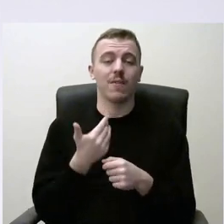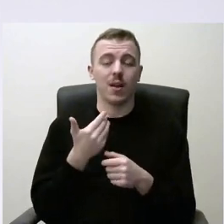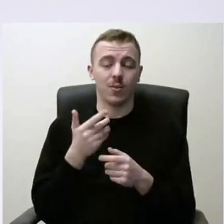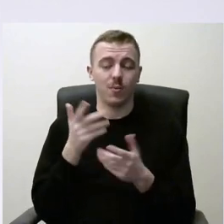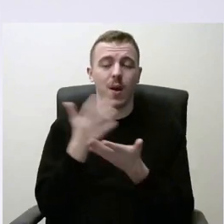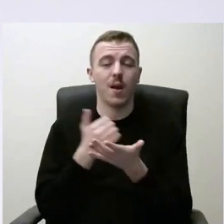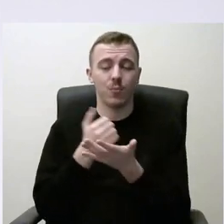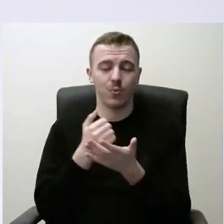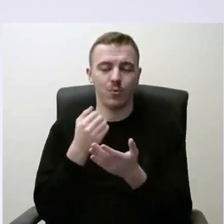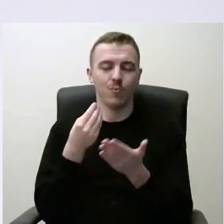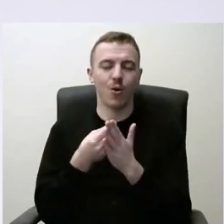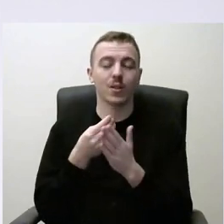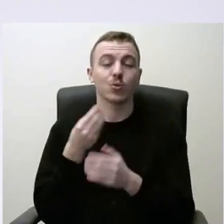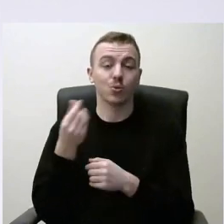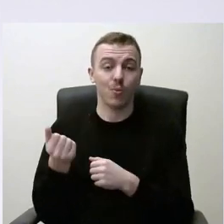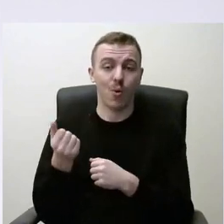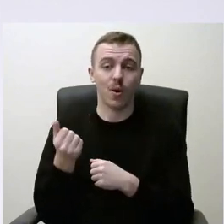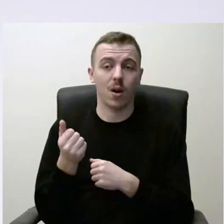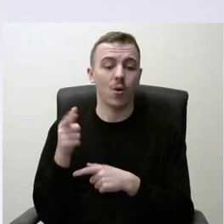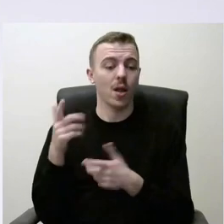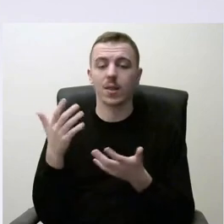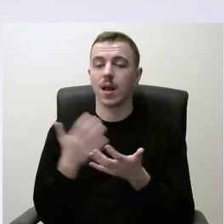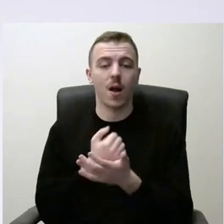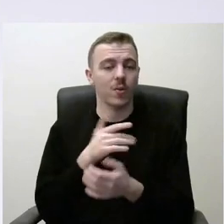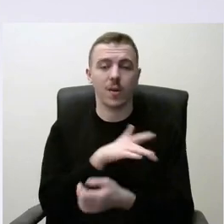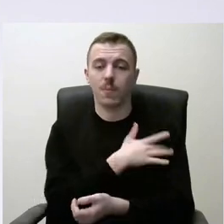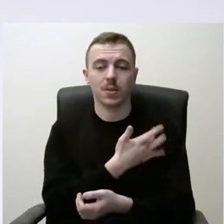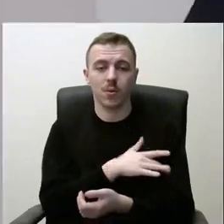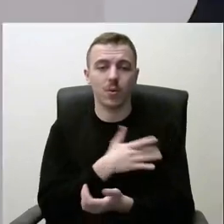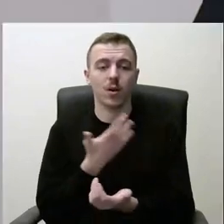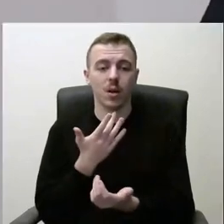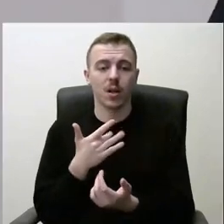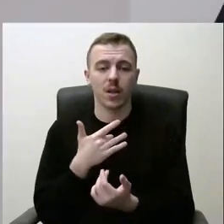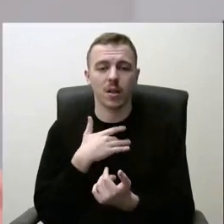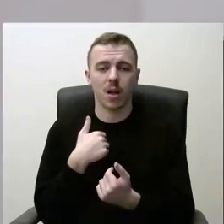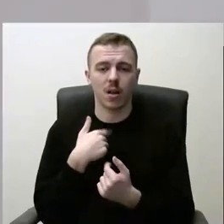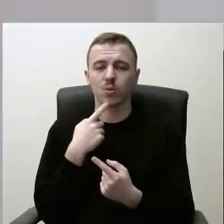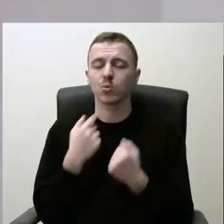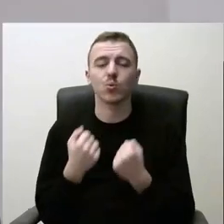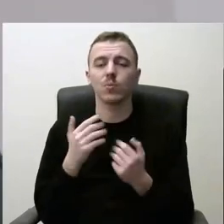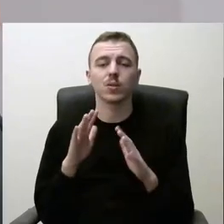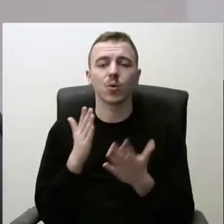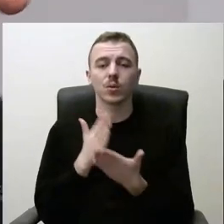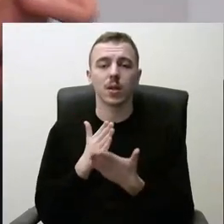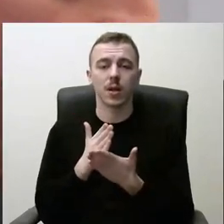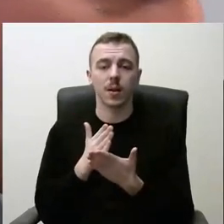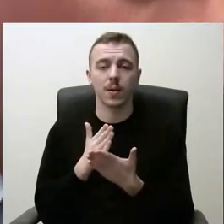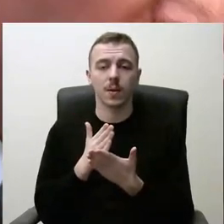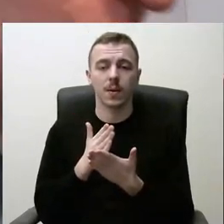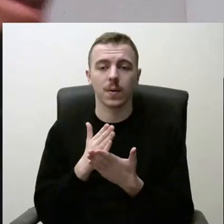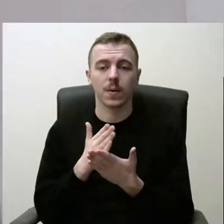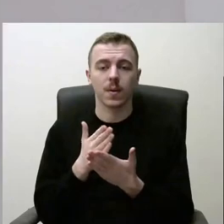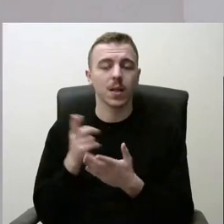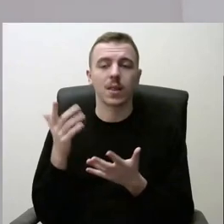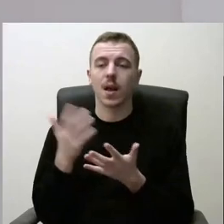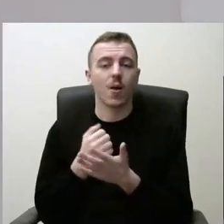ir šitoj vietoj jie negauna paslaugos, tai tada gaunasi sunkumas tam, kad jie negauna tos